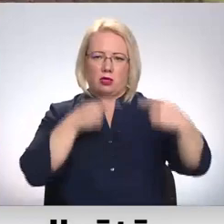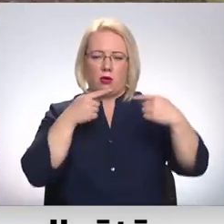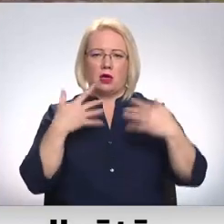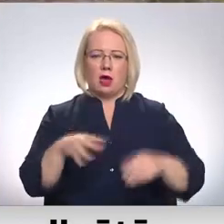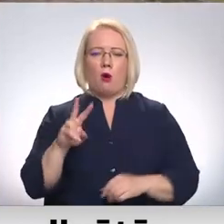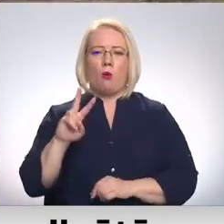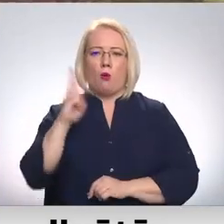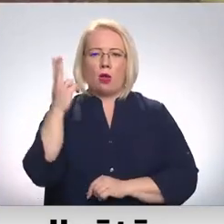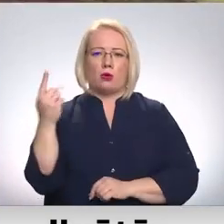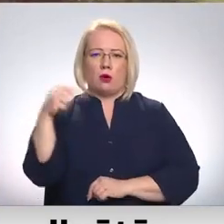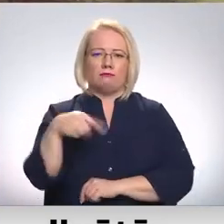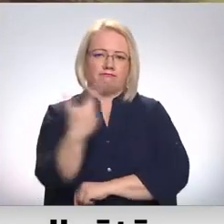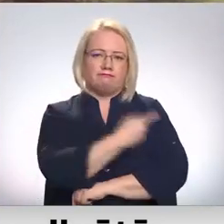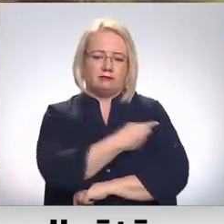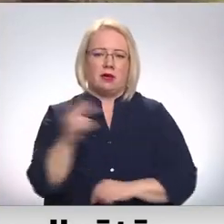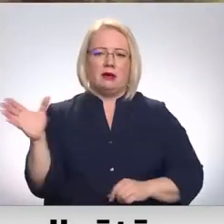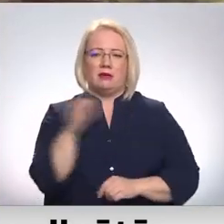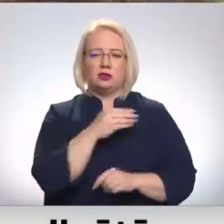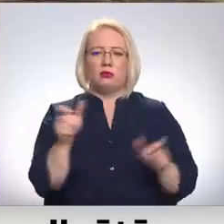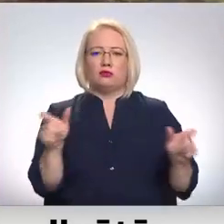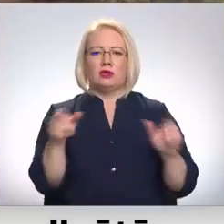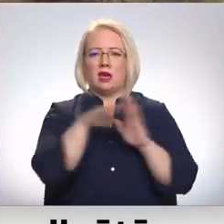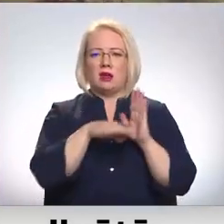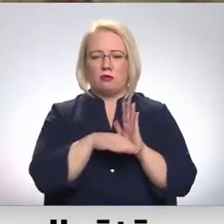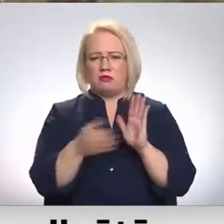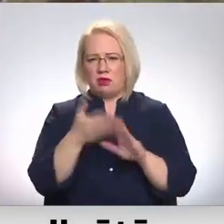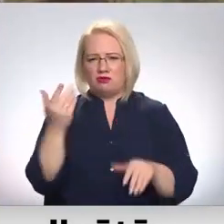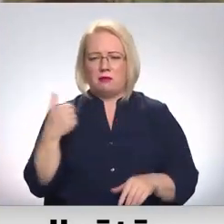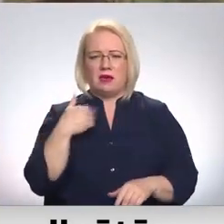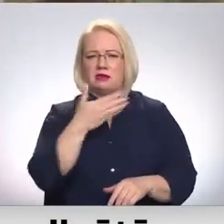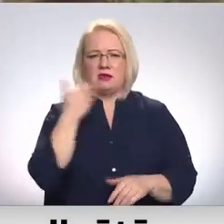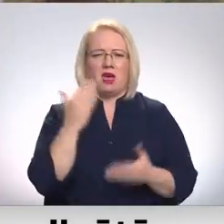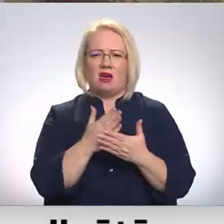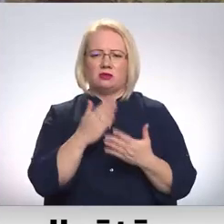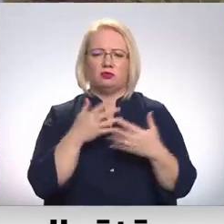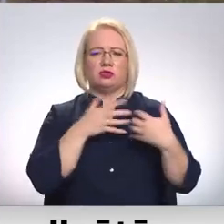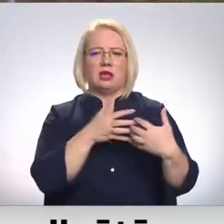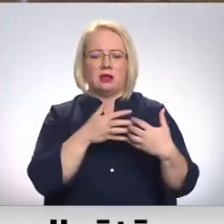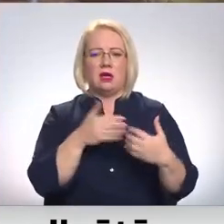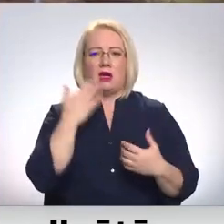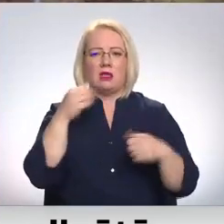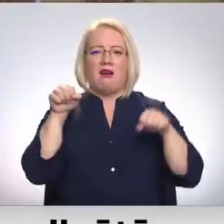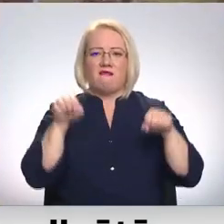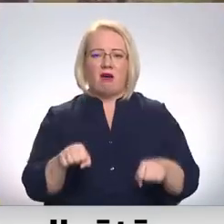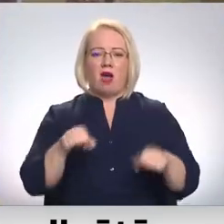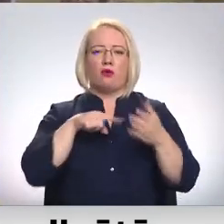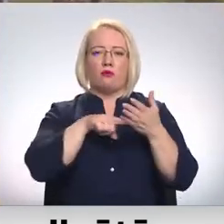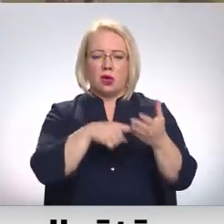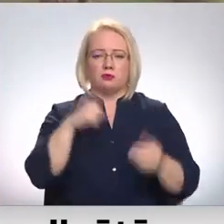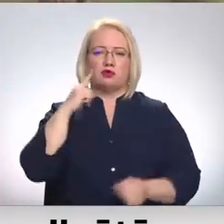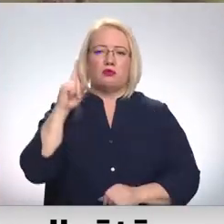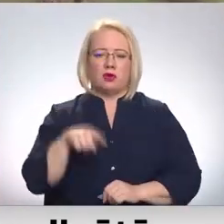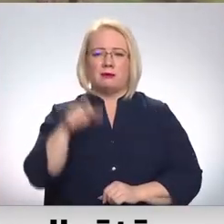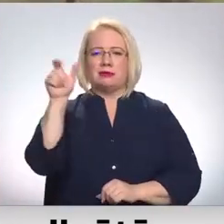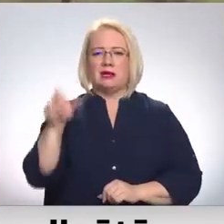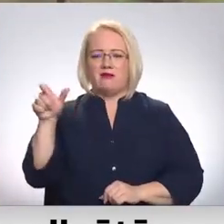pēc otrās devas nāku. Visur būs ierobežojumi, bet priekš kam to? Es neesmu cīnītāju. Kad ar varu piespieš, protams, ka cilvēkus